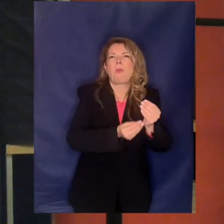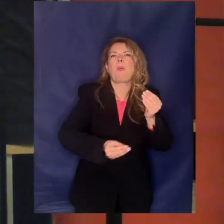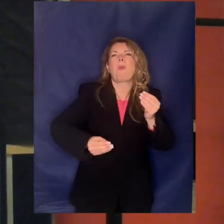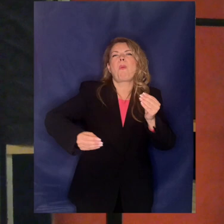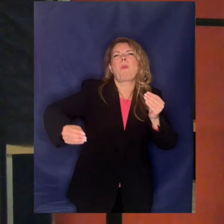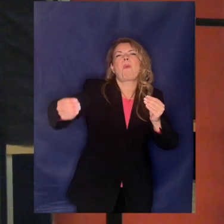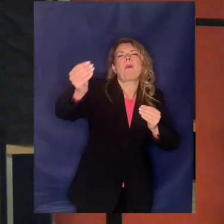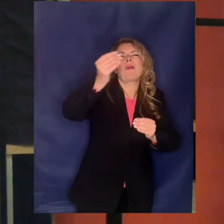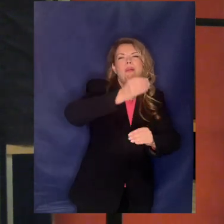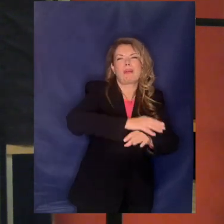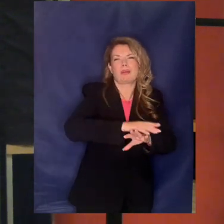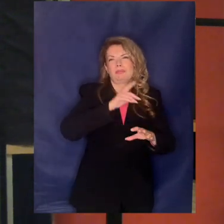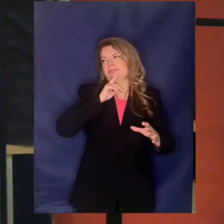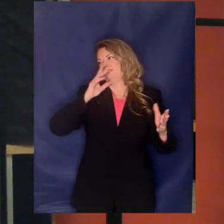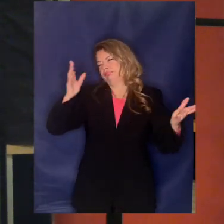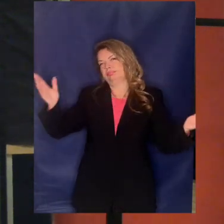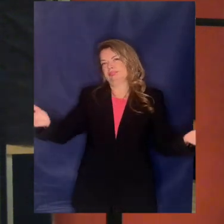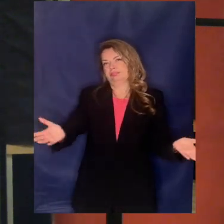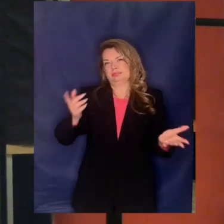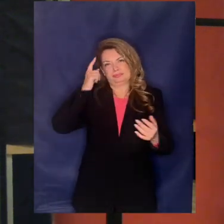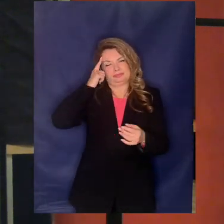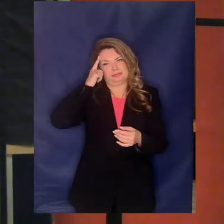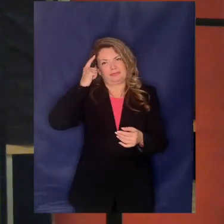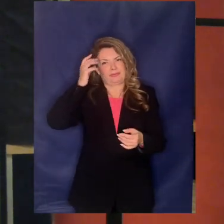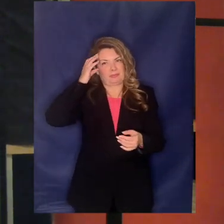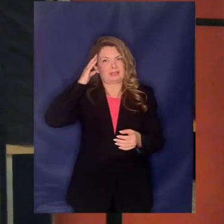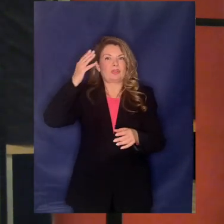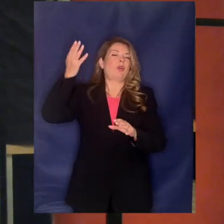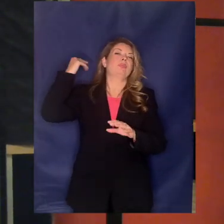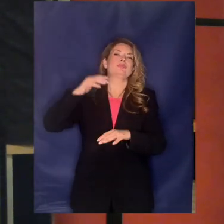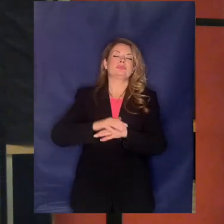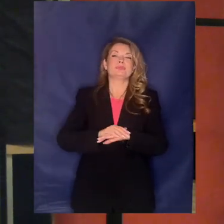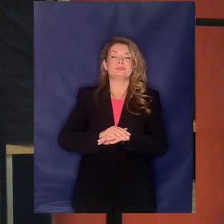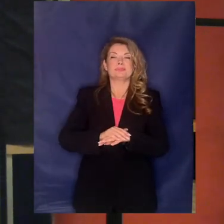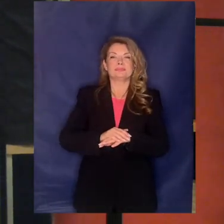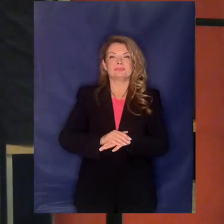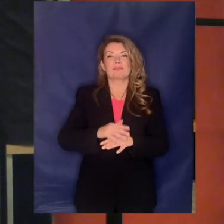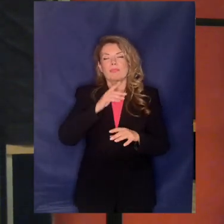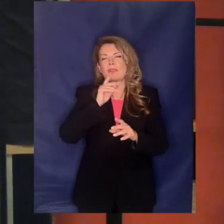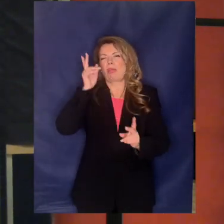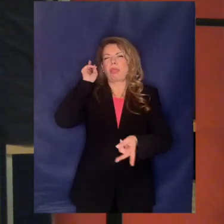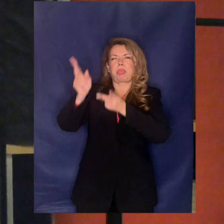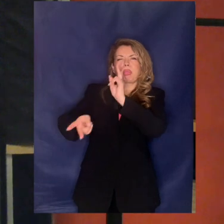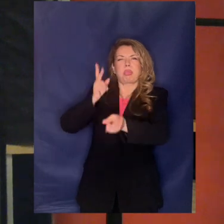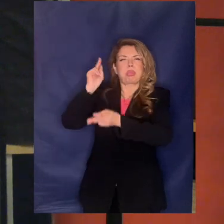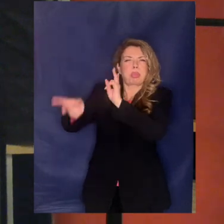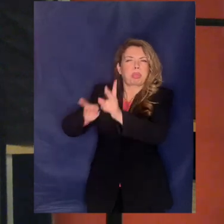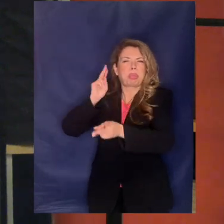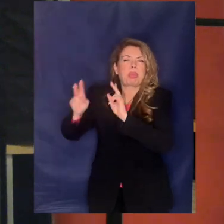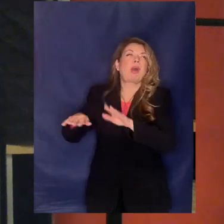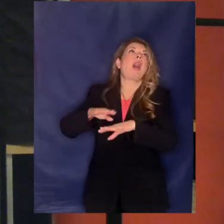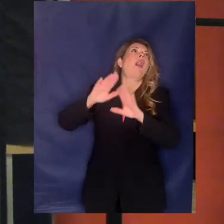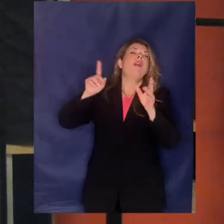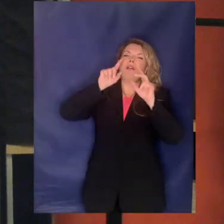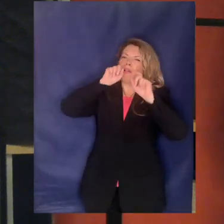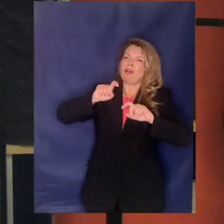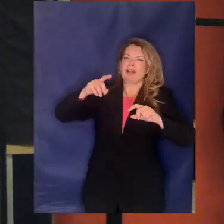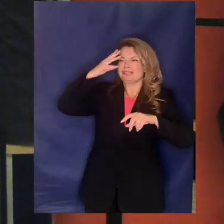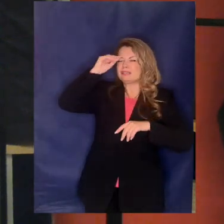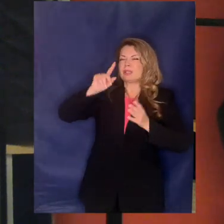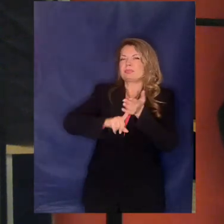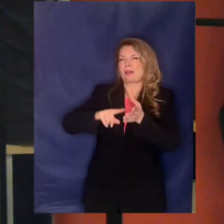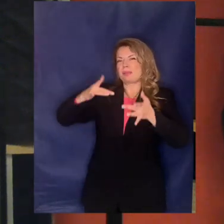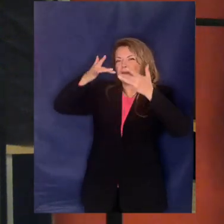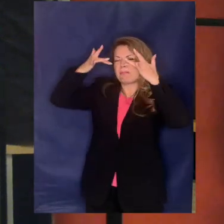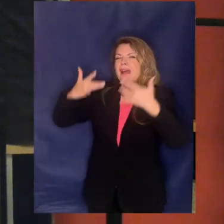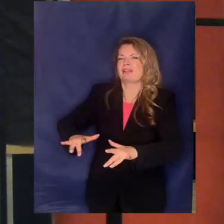όχι μόνο για τους βορείο ελλαδίτες για όλη τη χώρα ο καπιτός Χρήστος κατηγορίες θα ζητούσε απαραίτηση της κυβέρνησης Τσίπρα